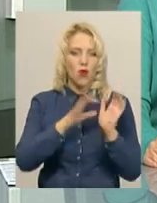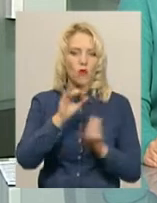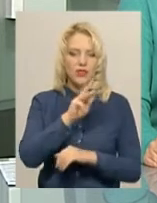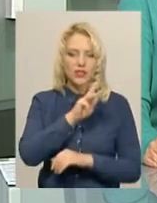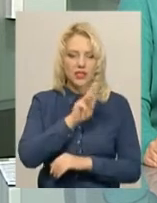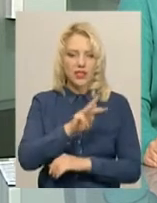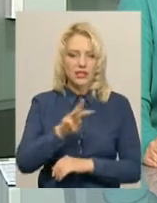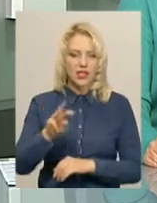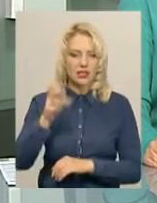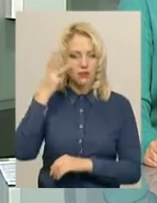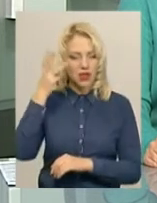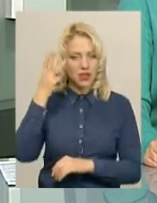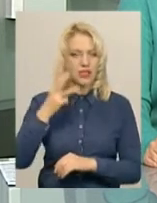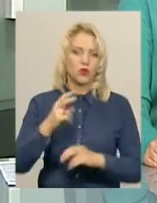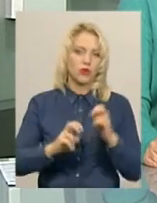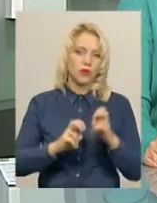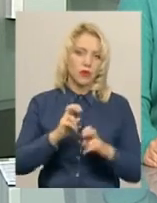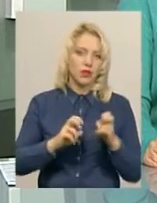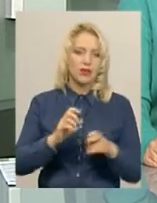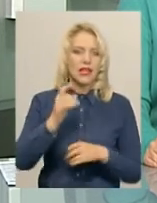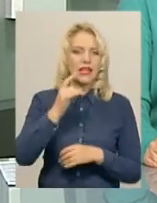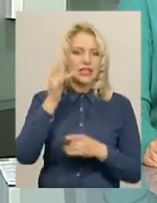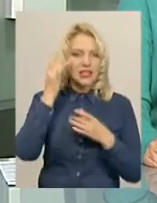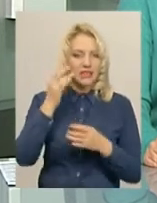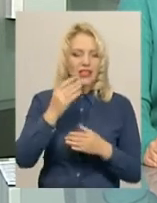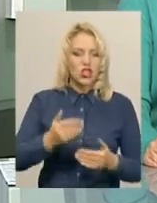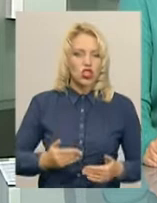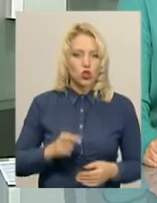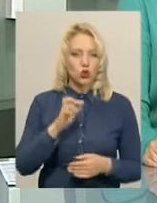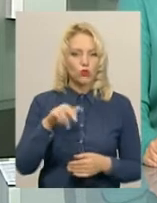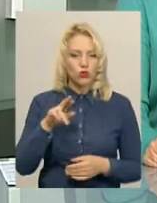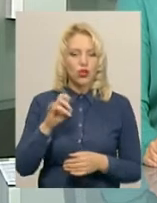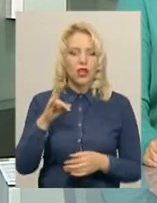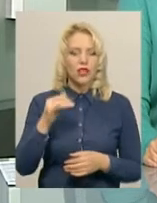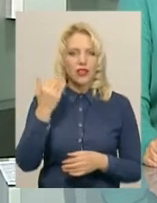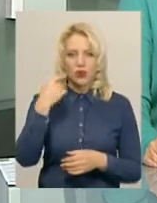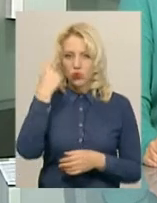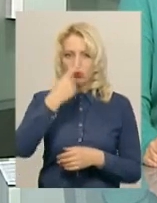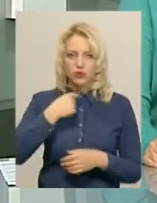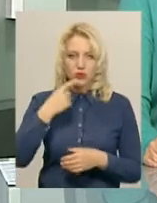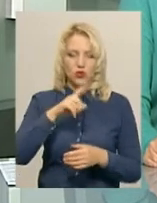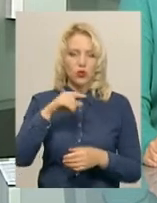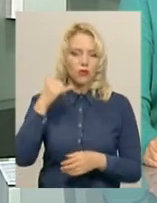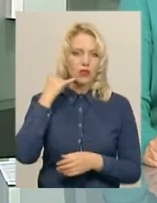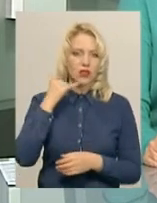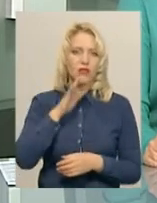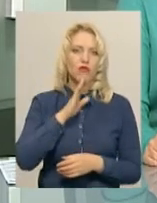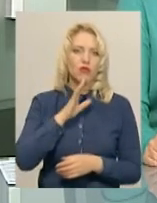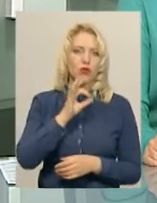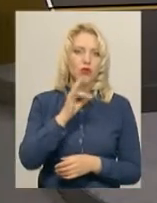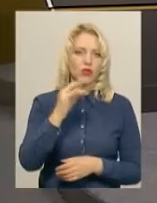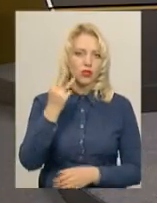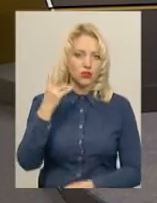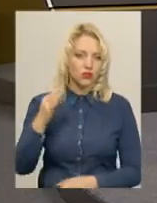Хмельницького колективного підприємства «Цивільжитлобуд» та на особисті номера телефону Тамари Оніжку. Оніжко, проте додзвонитися не змогли.